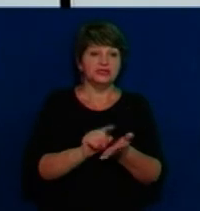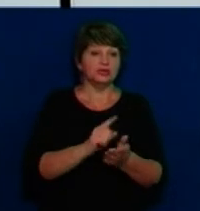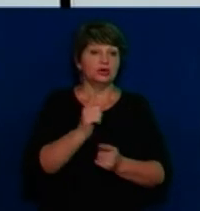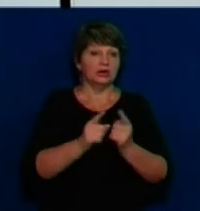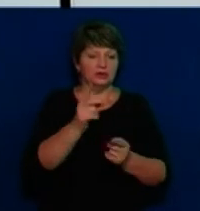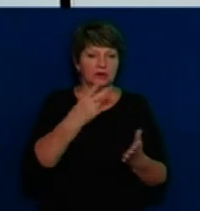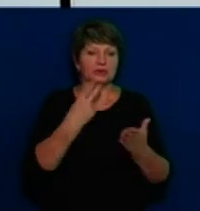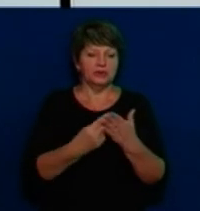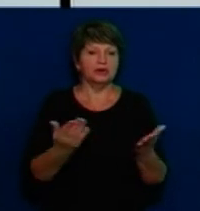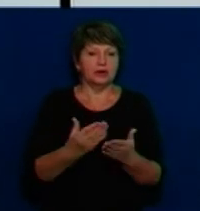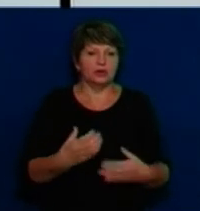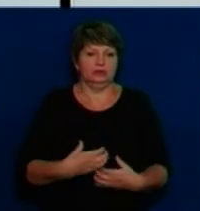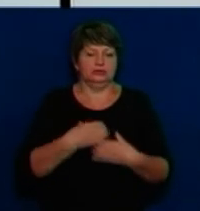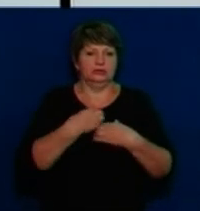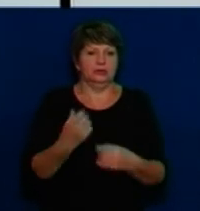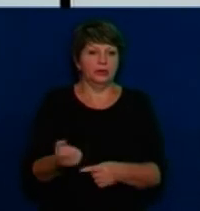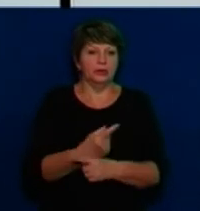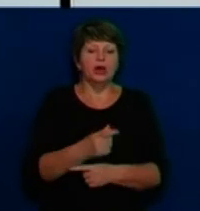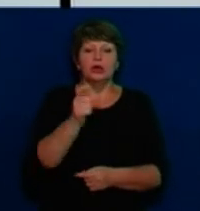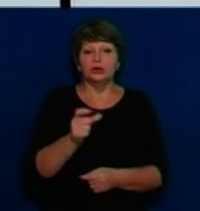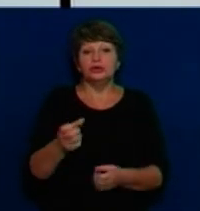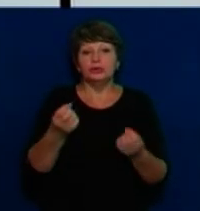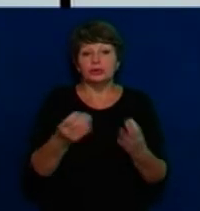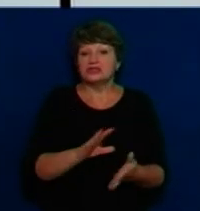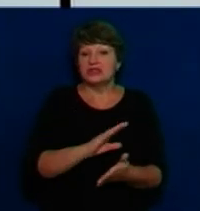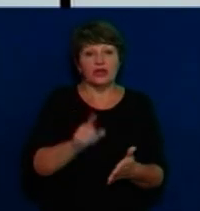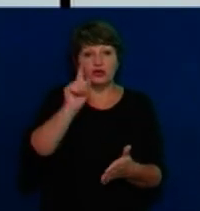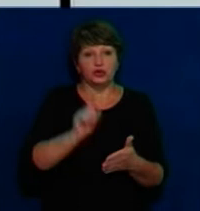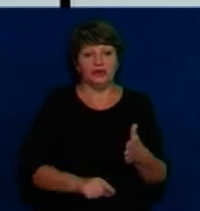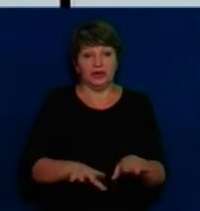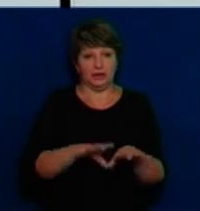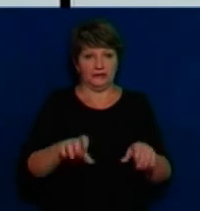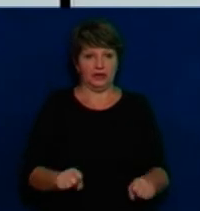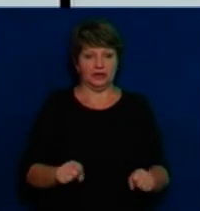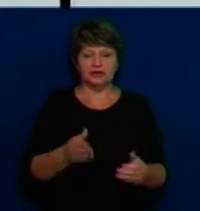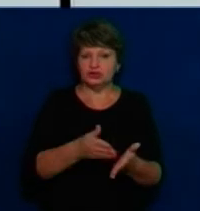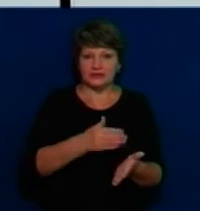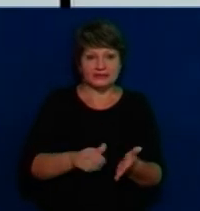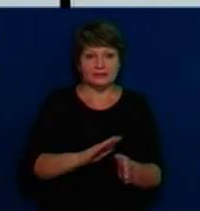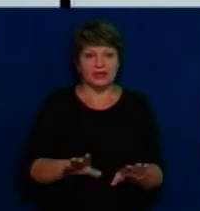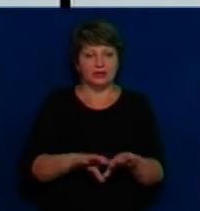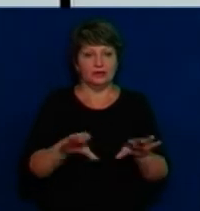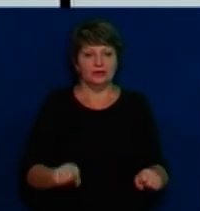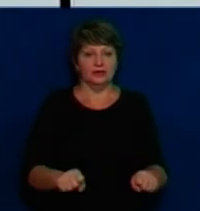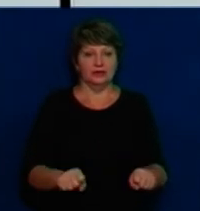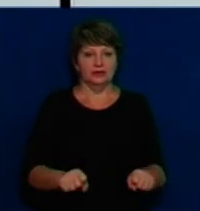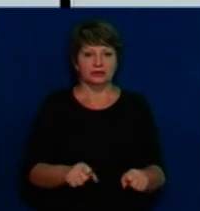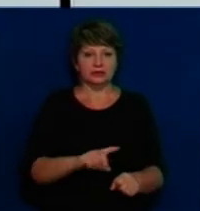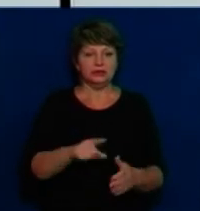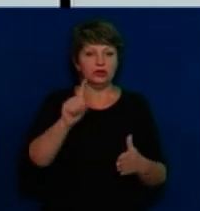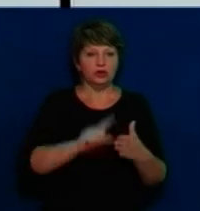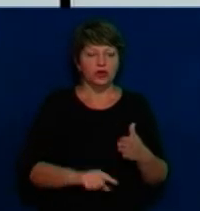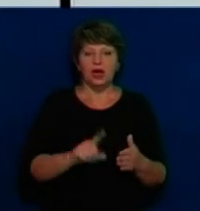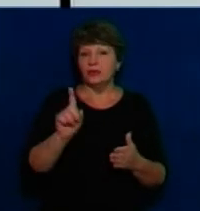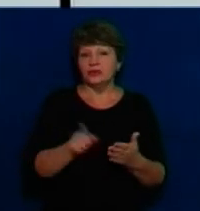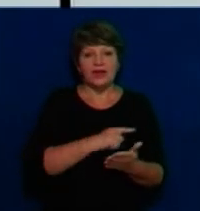який жах вийшов з цих реформ. Люди просто не довіряють владі, ну, зовсім не довіряють. І тому вони вже не вірять ні в що, я